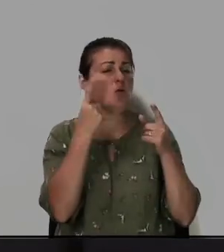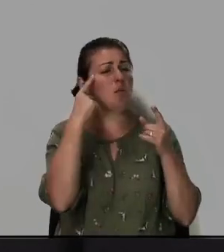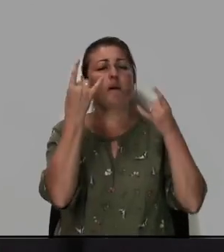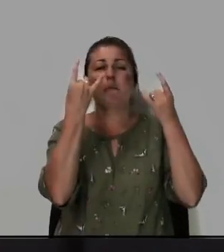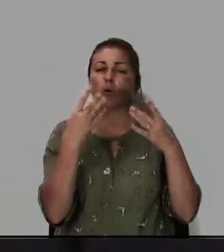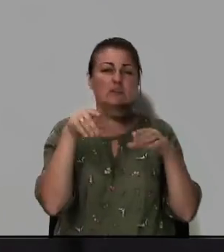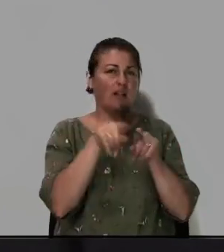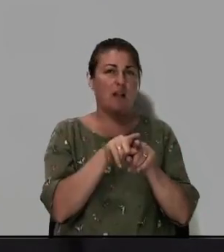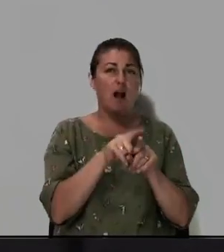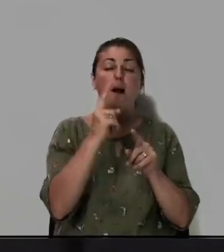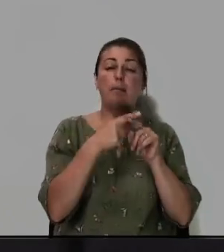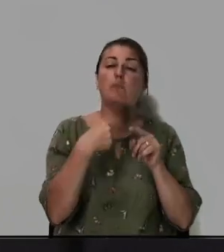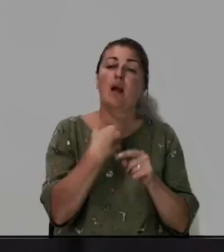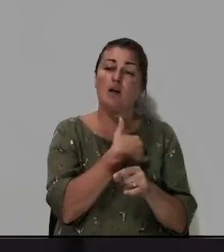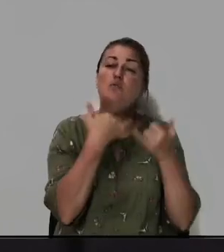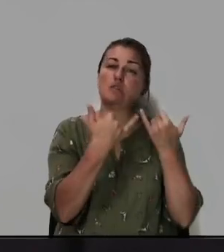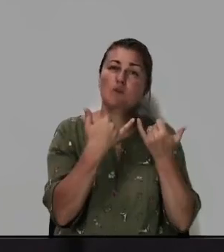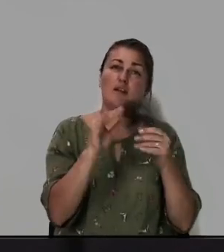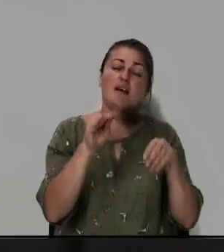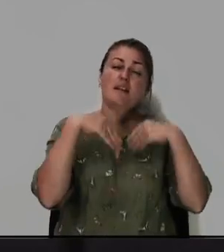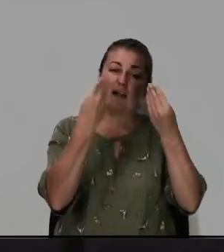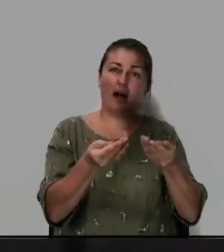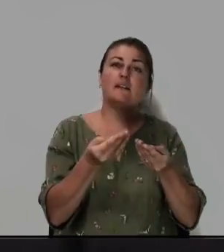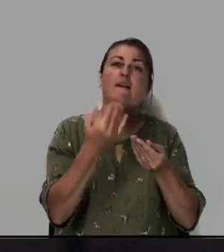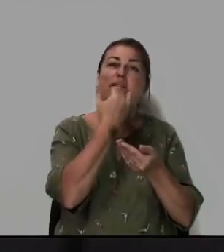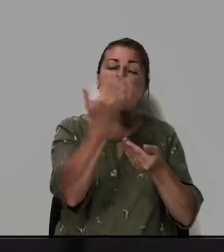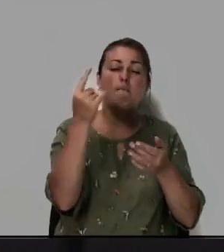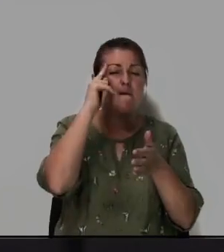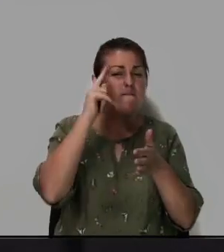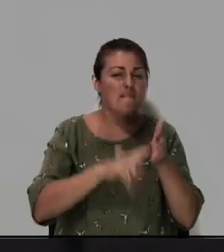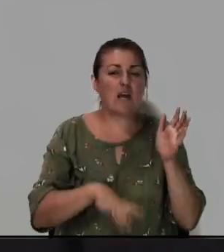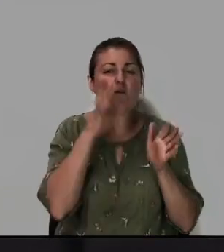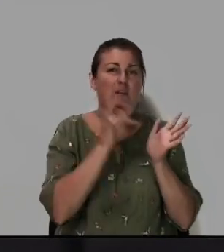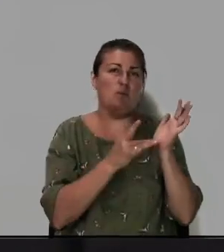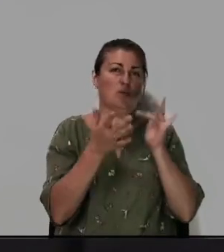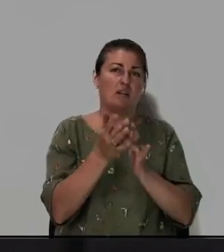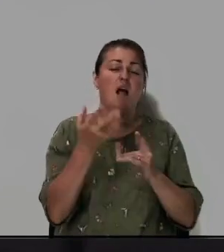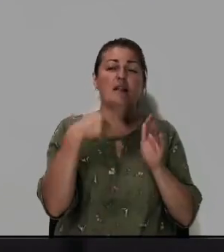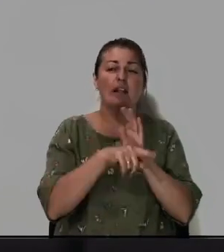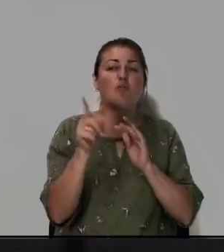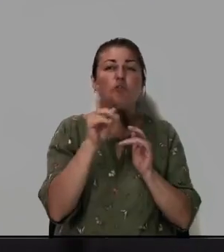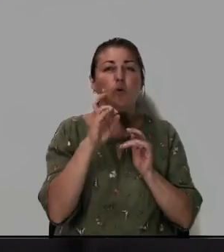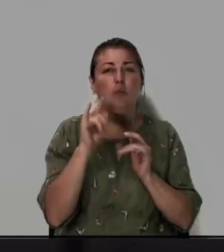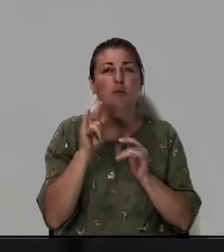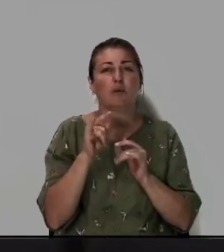поэтому я хочу сегодня дать вам веру в Иисуса Христа для того чтобы